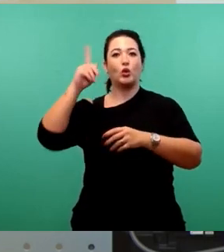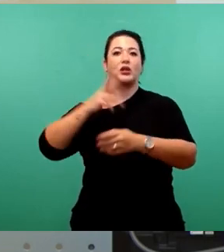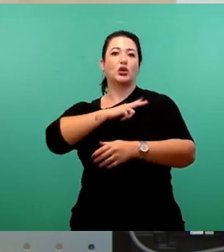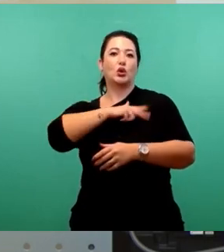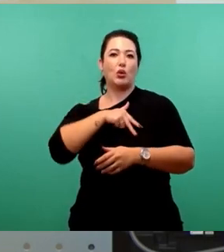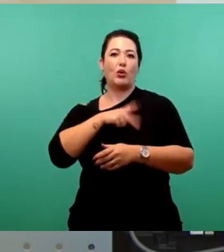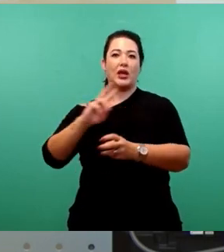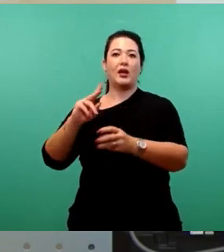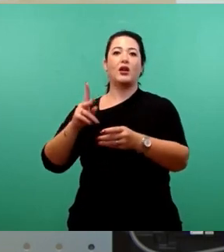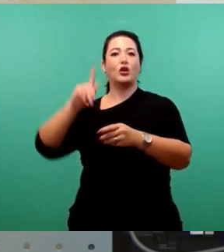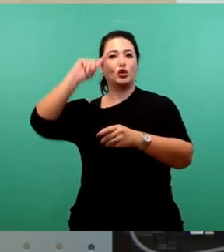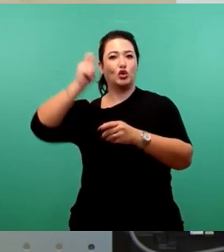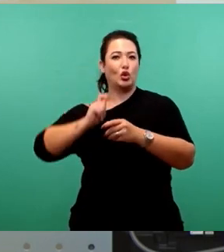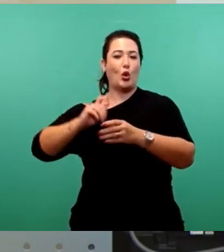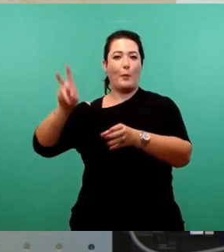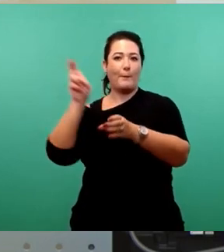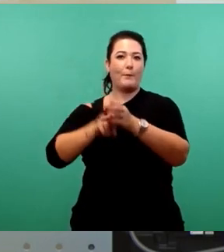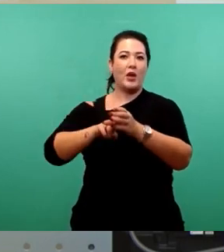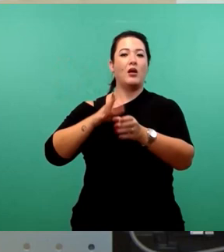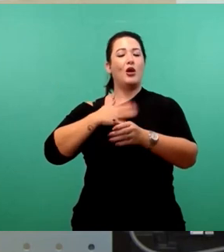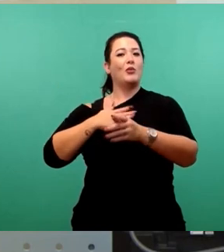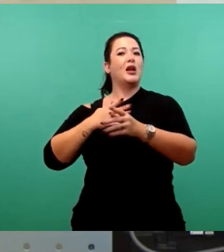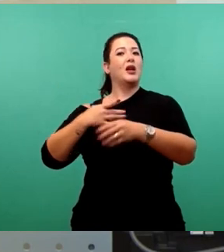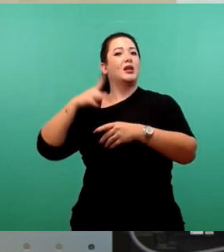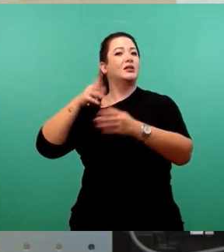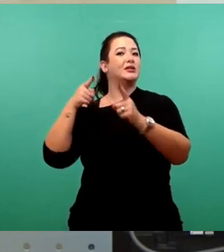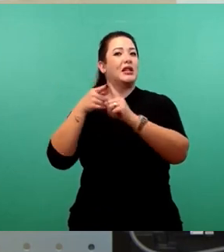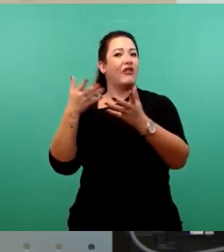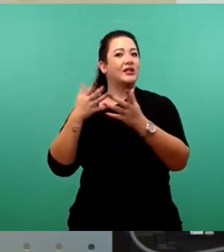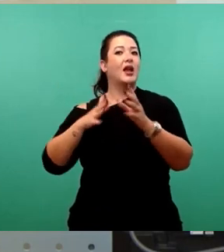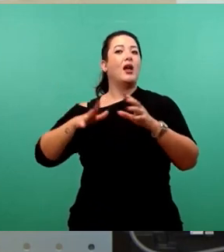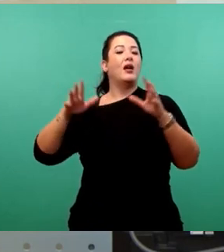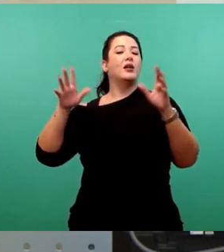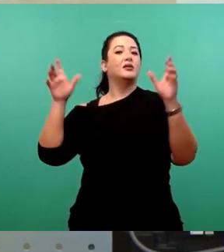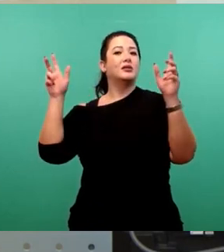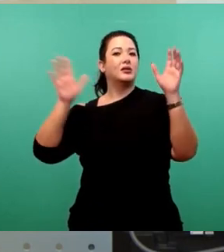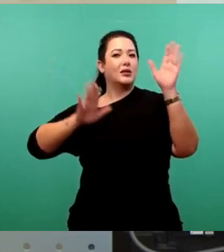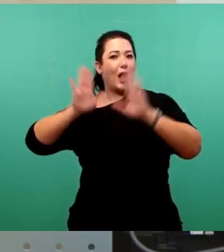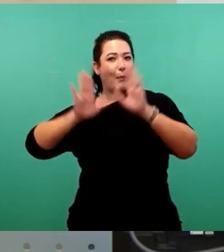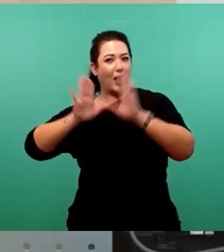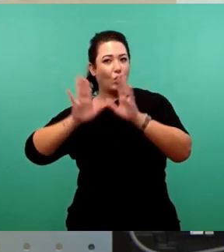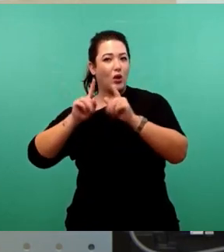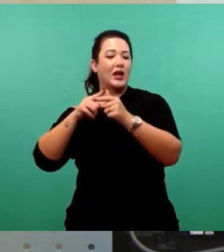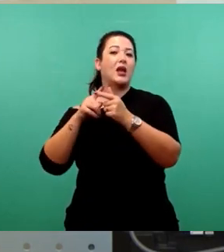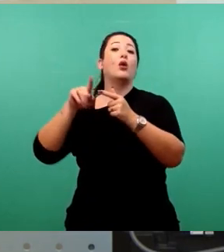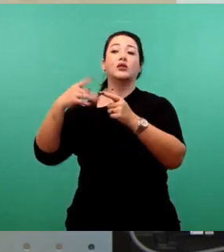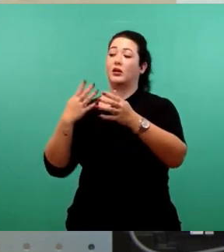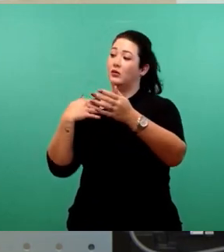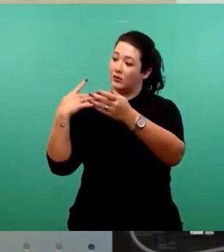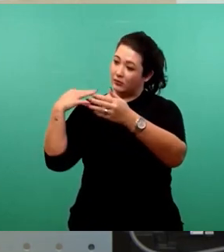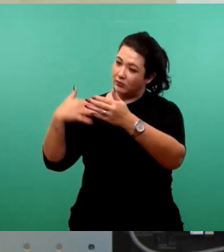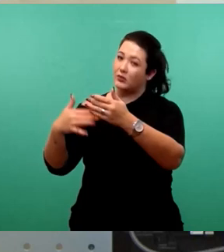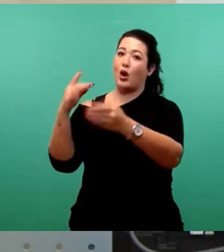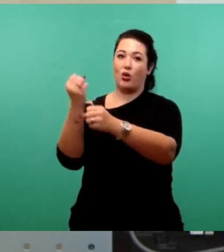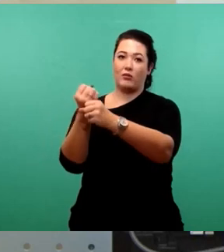Mein Ziel war Dramaturgen für das Schauspiel und ich habe dann auch eine Reihe von Kulturbetrieben in diesem Rahmen